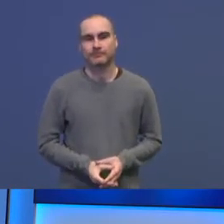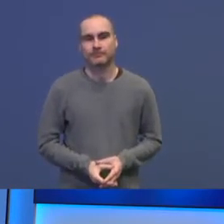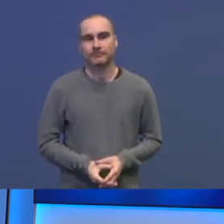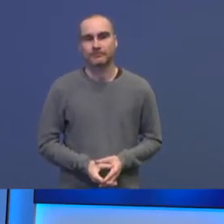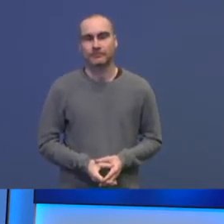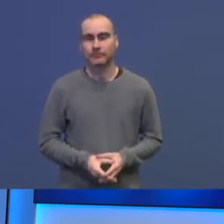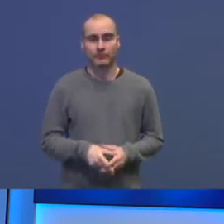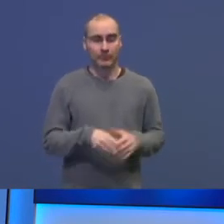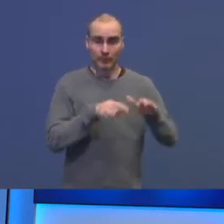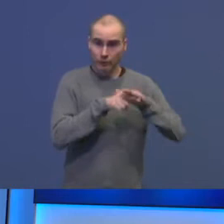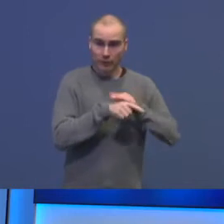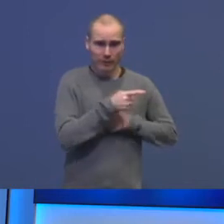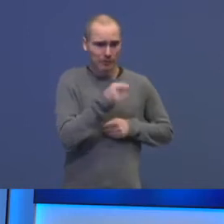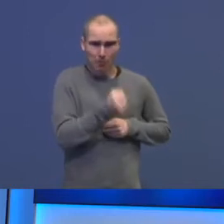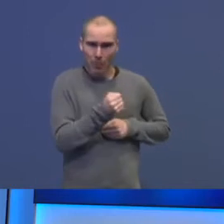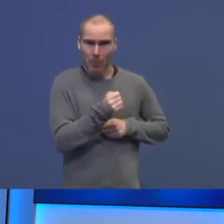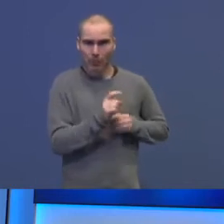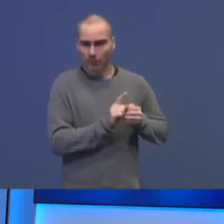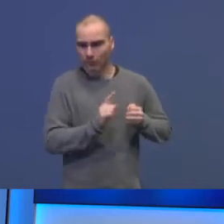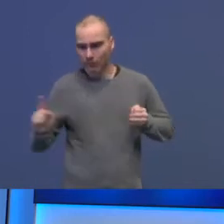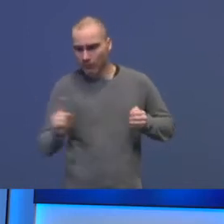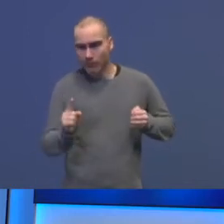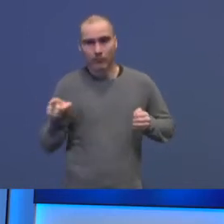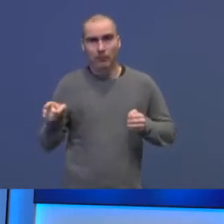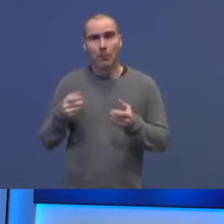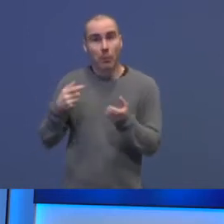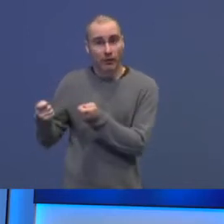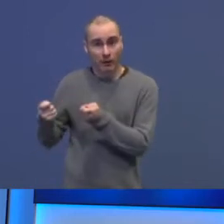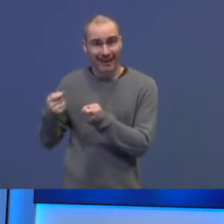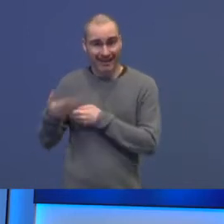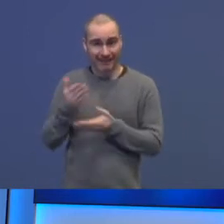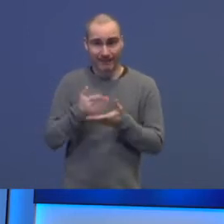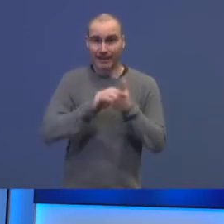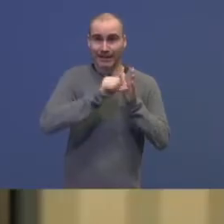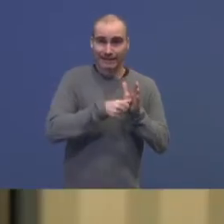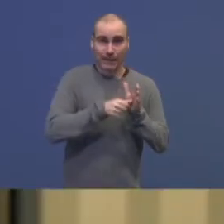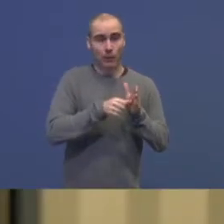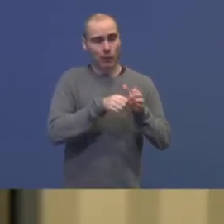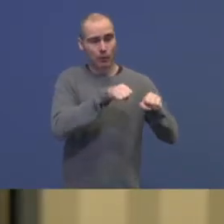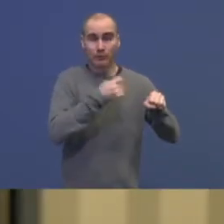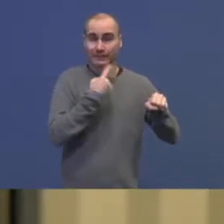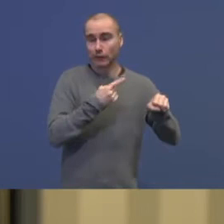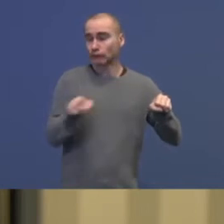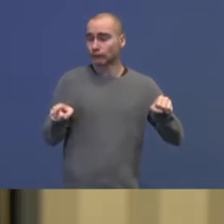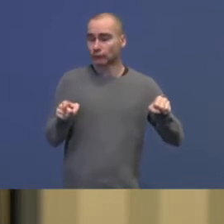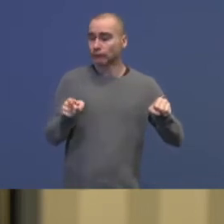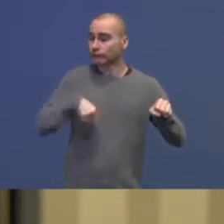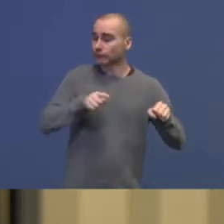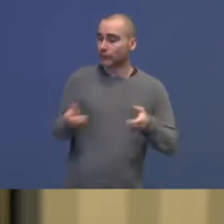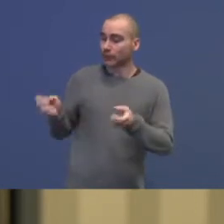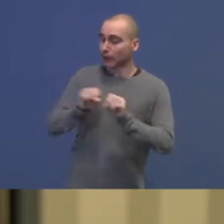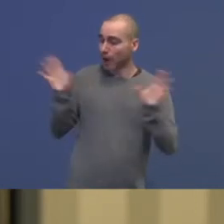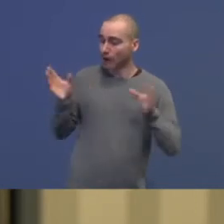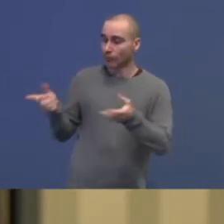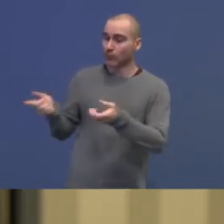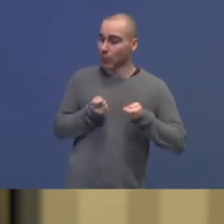Må flyktningene innom et mottak når de allerede er registrert og kommunene sier at de er klare til å ta imot dem nå,